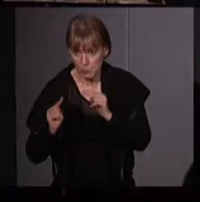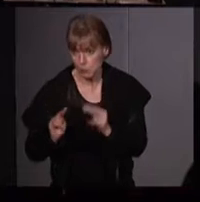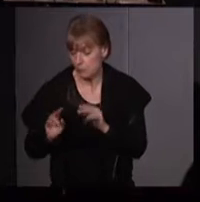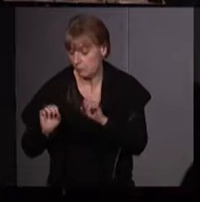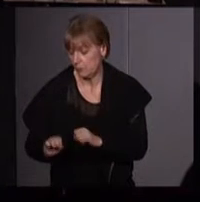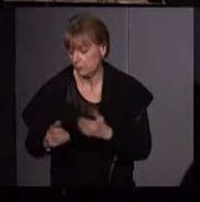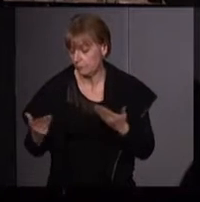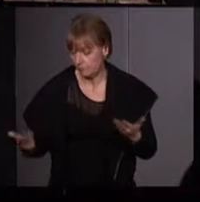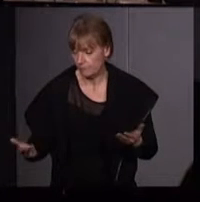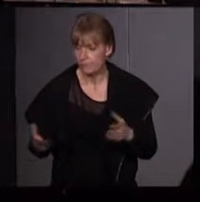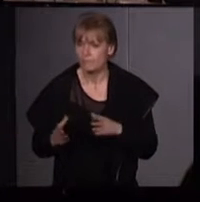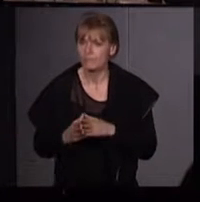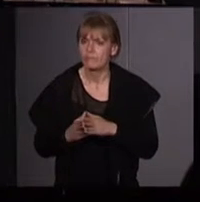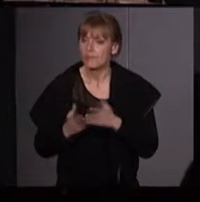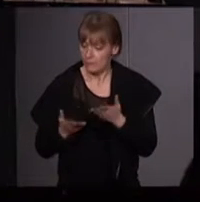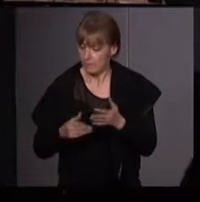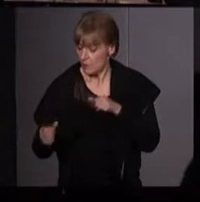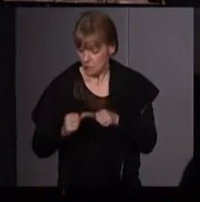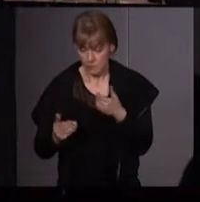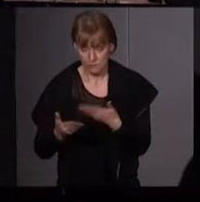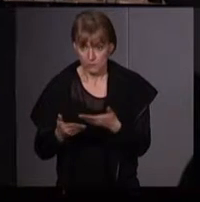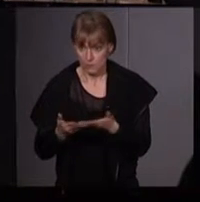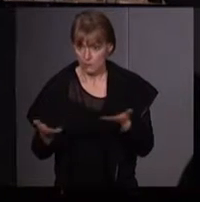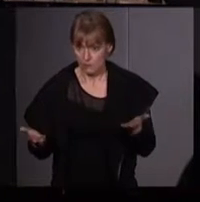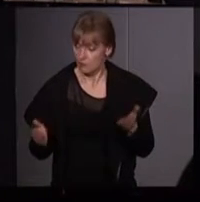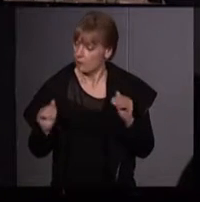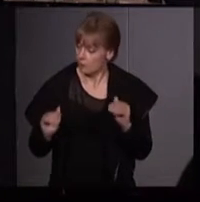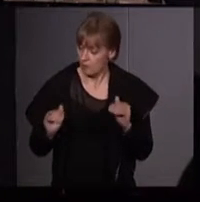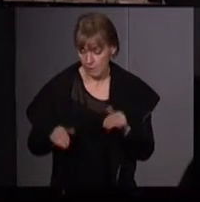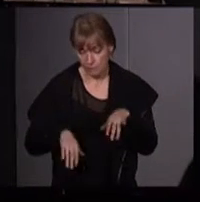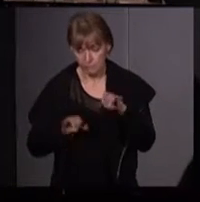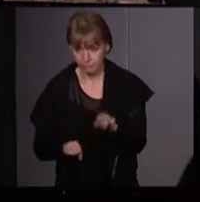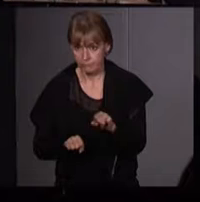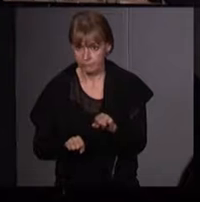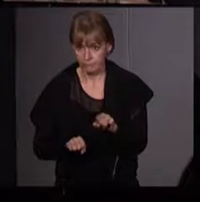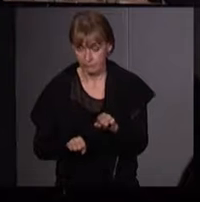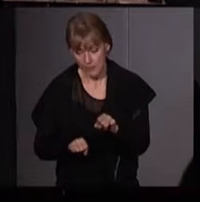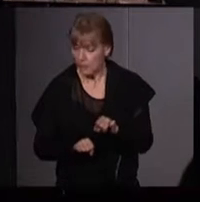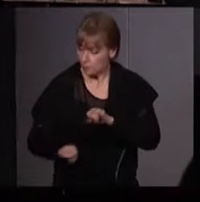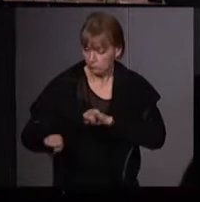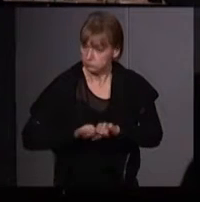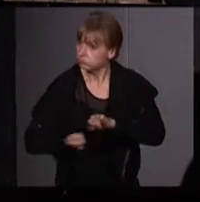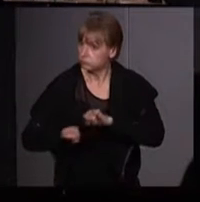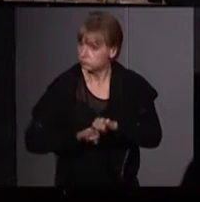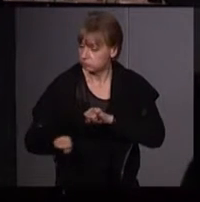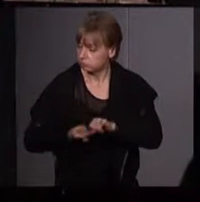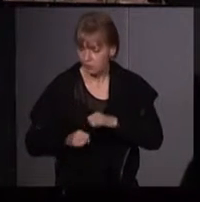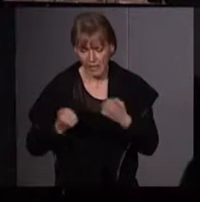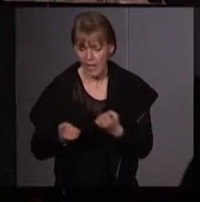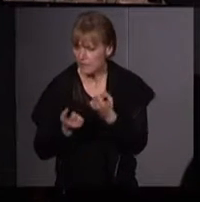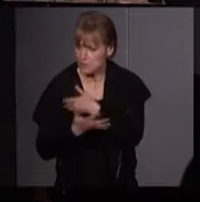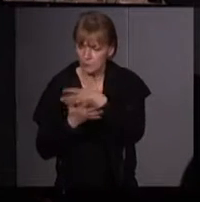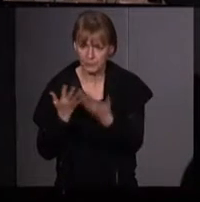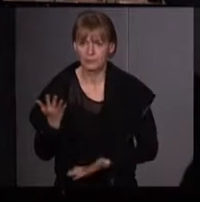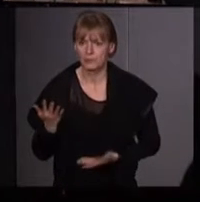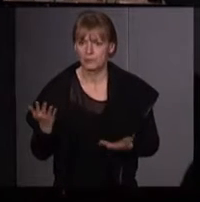là. Alors, même dans ces conditions-là, elles ont occupé les lieux et elles ont agi. Elles ont mené énormément d'actions de toutes